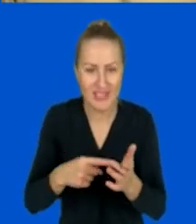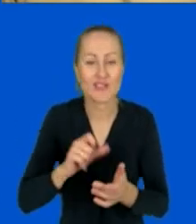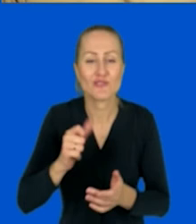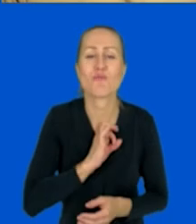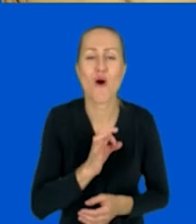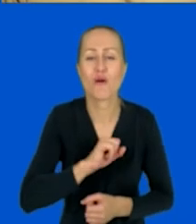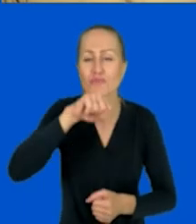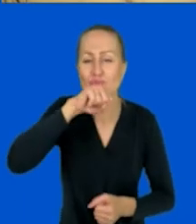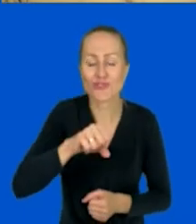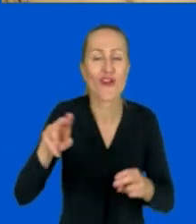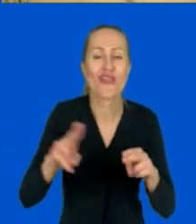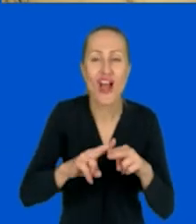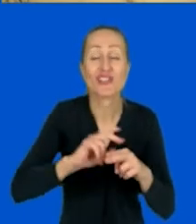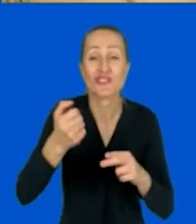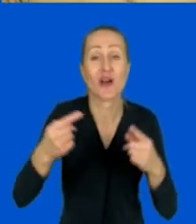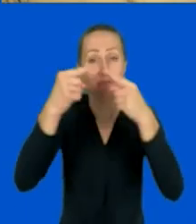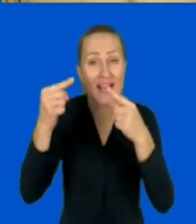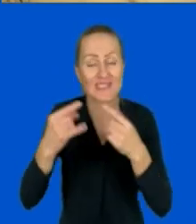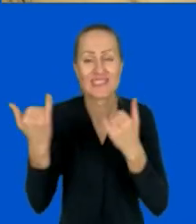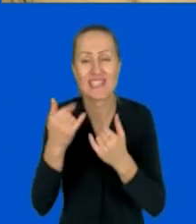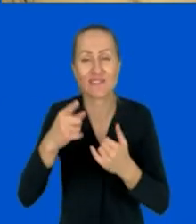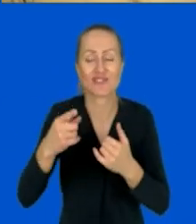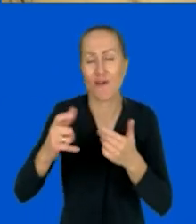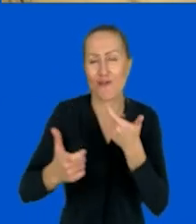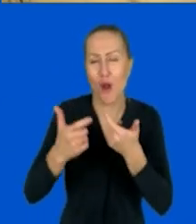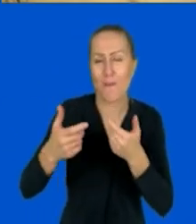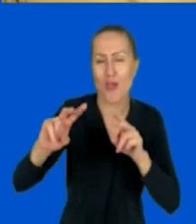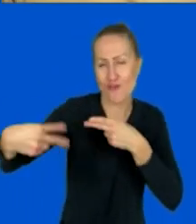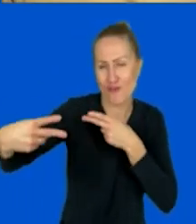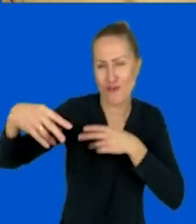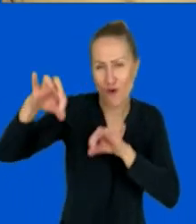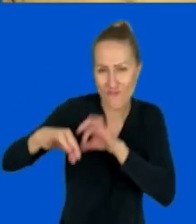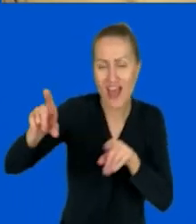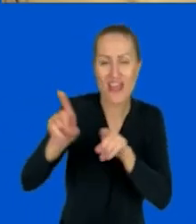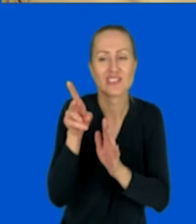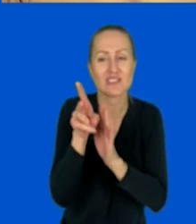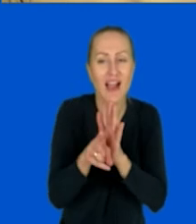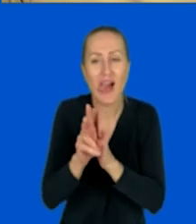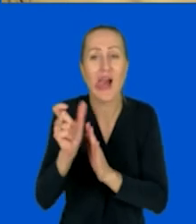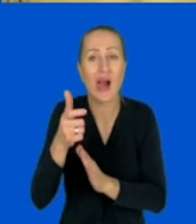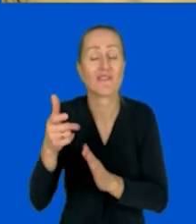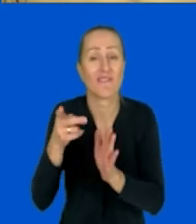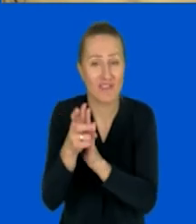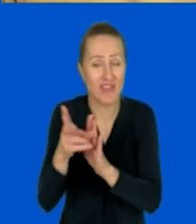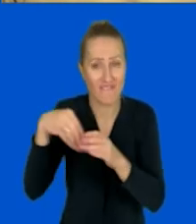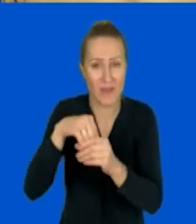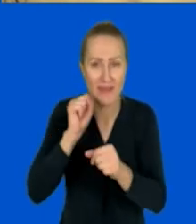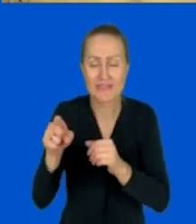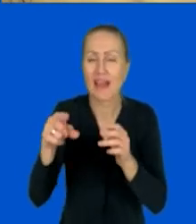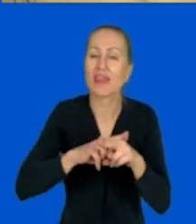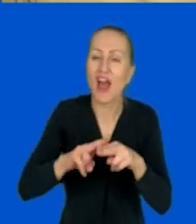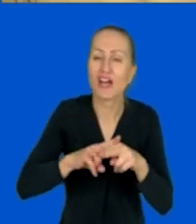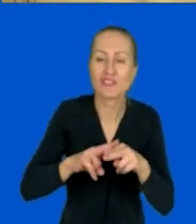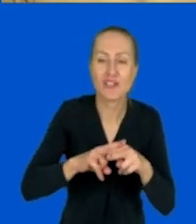też sprawdza się bardzo dobrze podczas telekonferencji, ale również do nagrywania angażujących wideo, to narzędzie